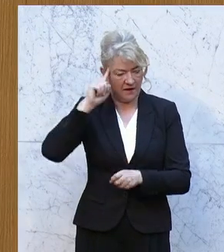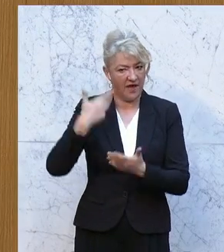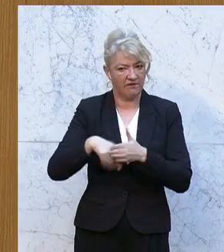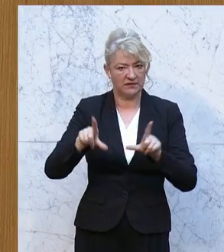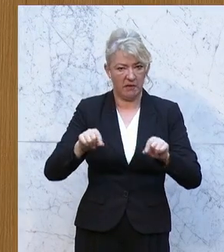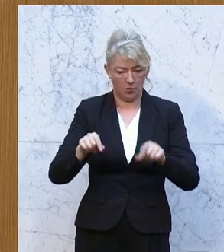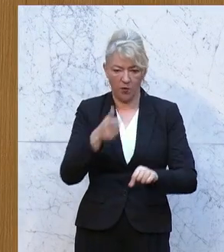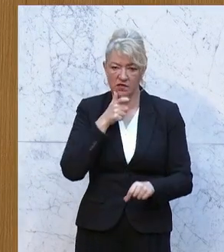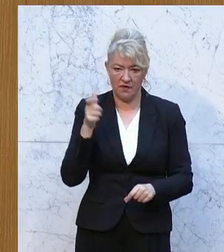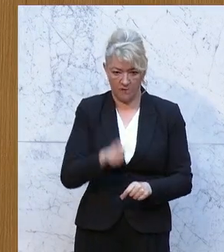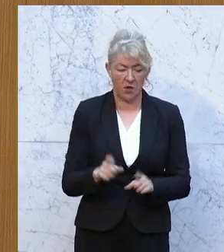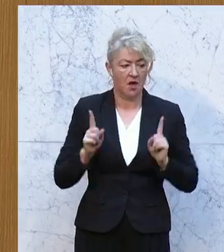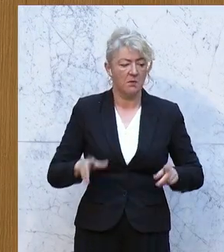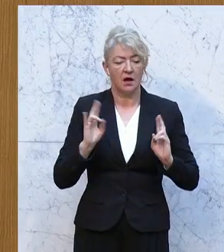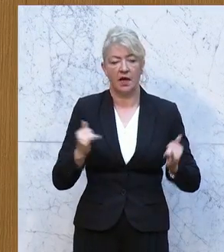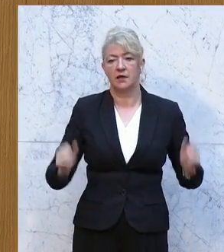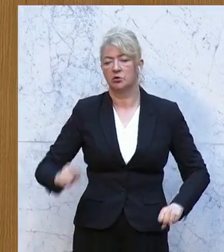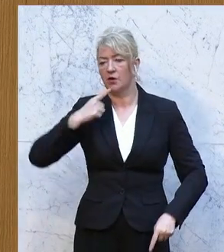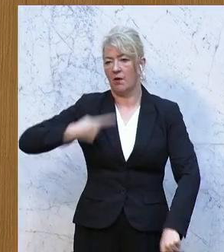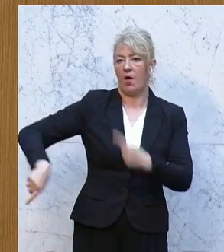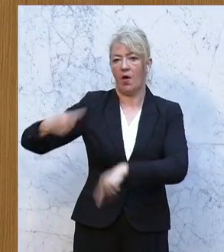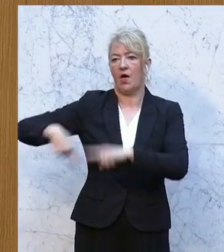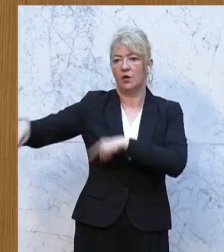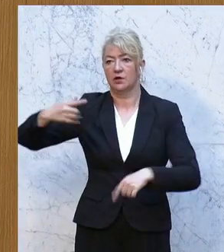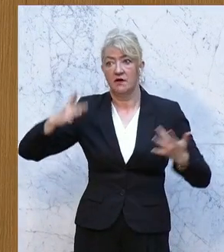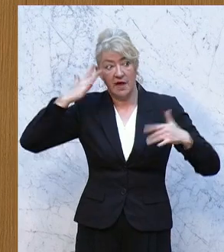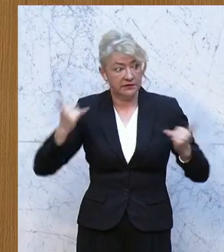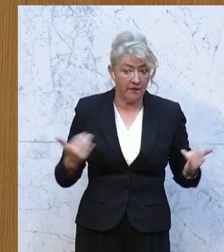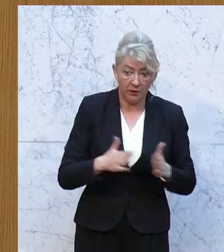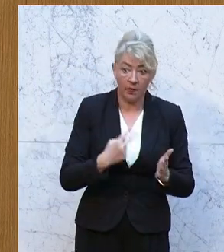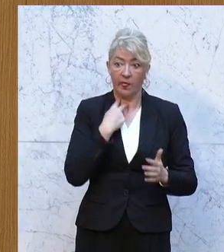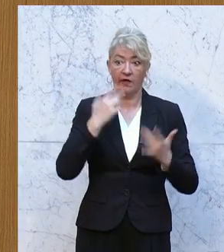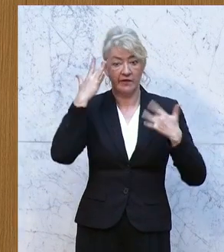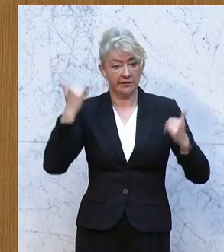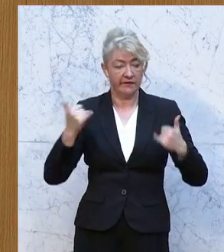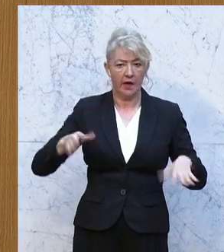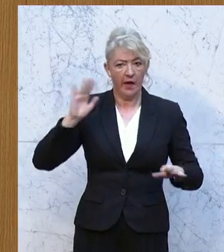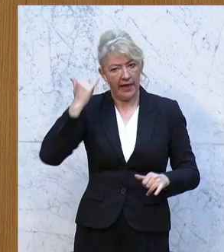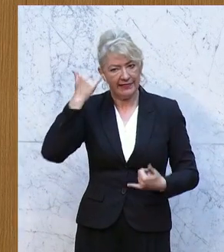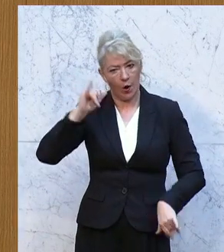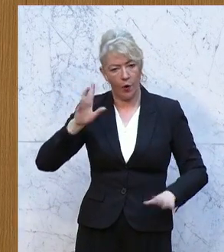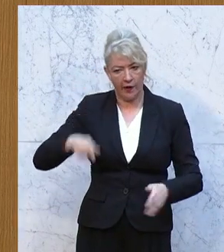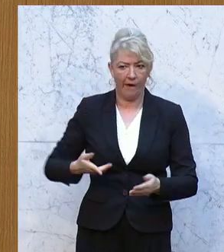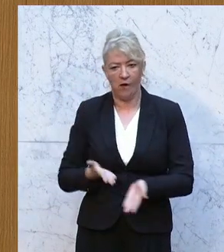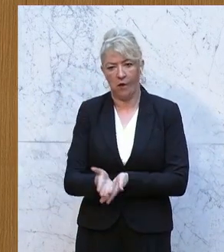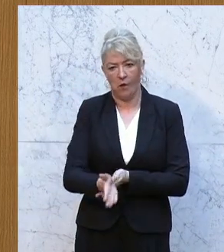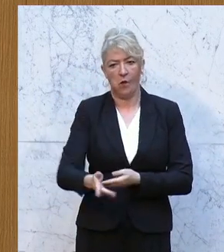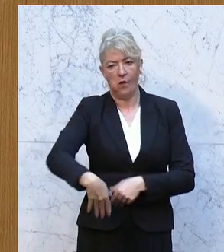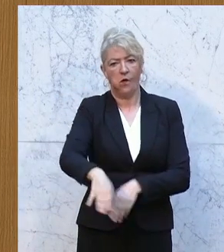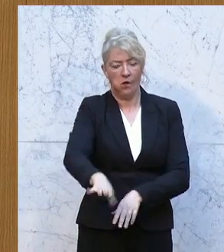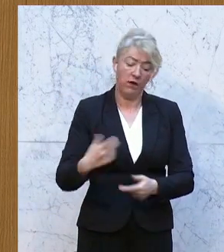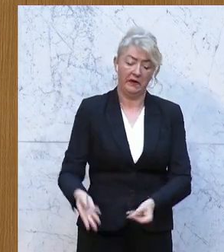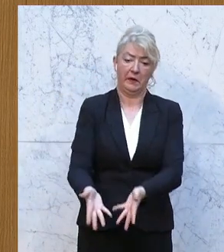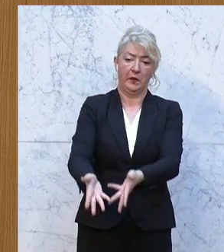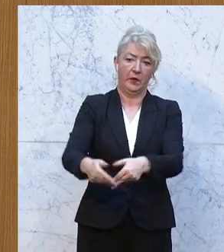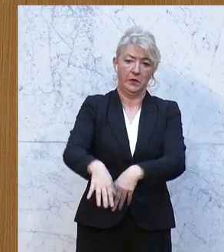Aber da kann man sich immer ausreden. Wenn man nicht weiter weiß, wenn man eine Ideologie durchdrücken will, wenn man den Leuten etwas aufs Auge drücken will,